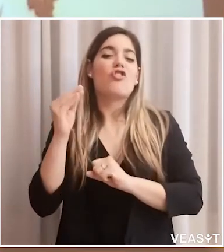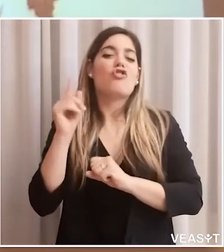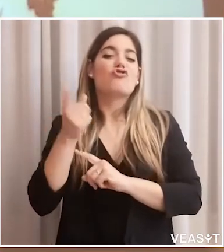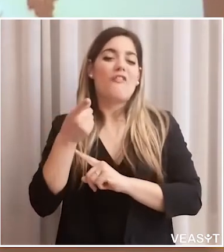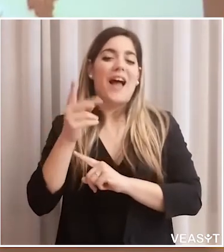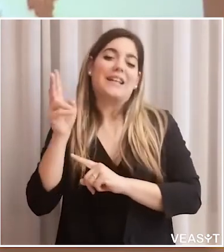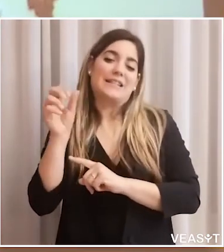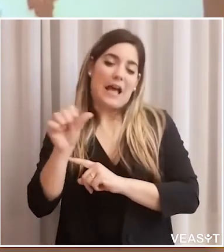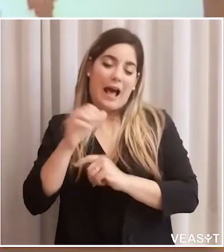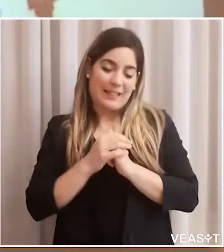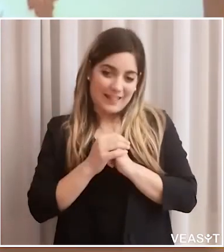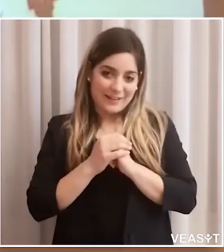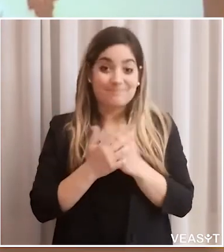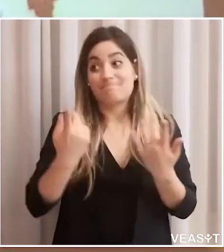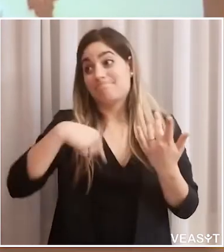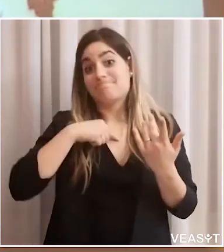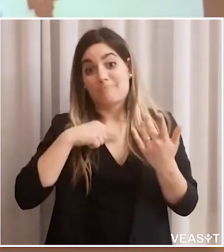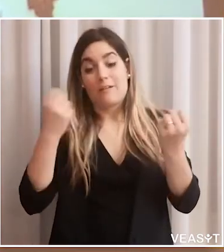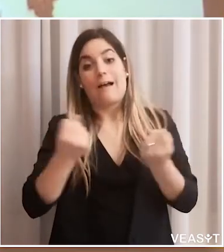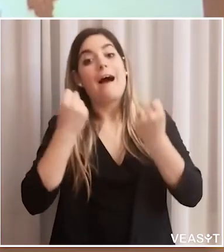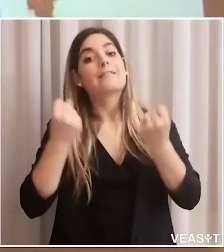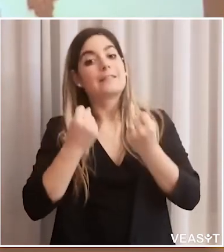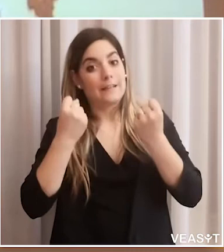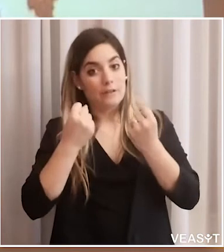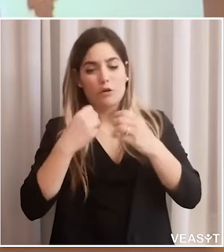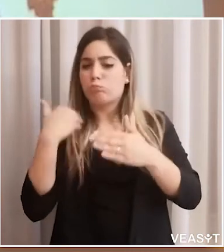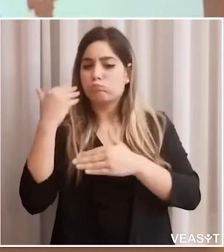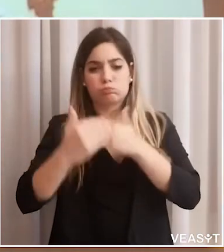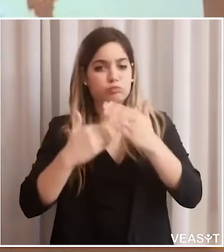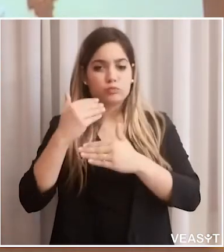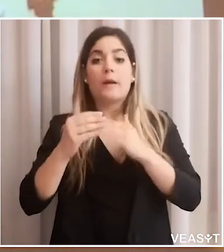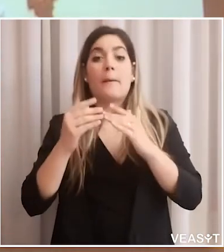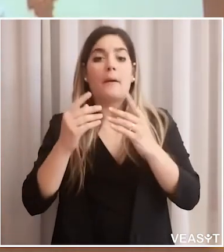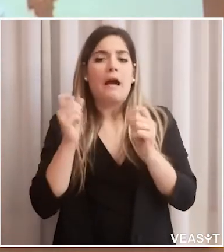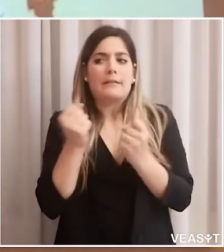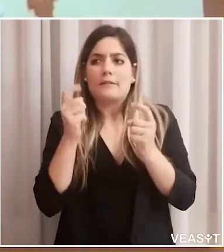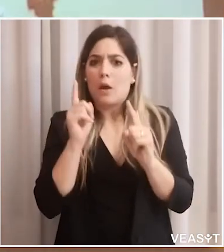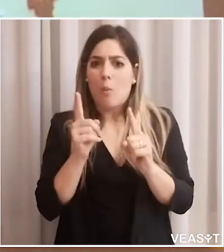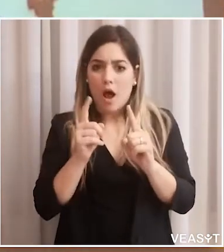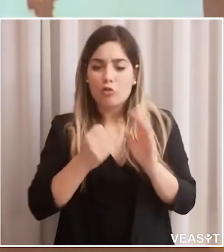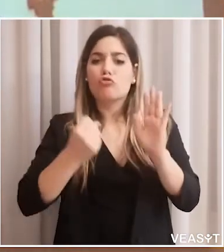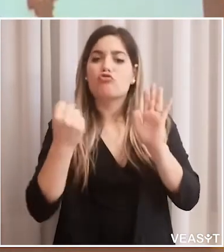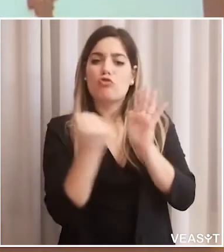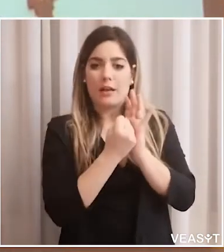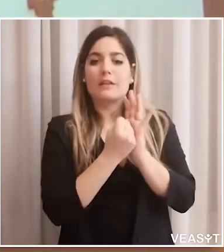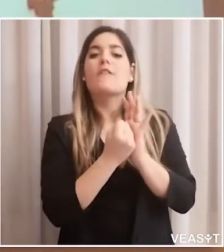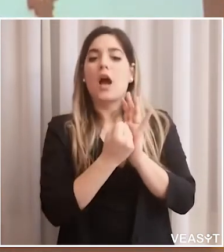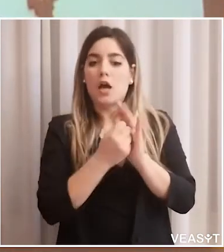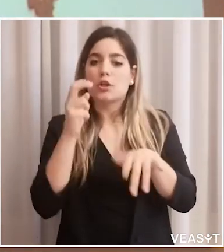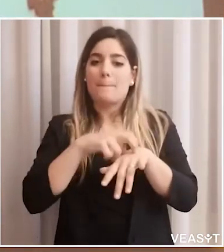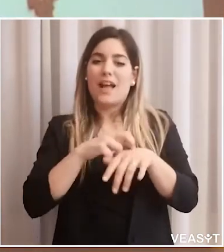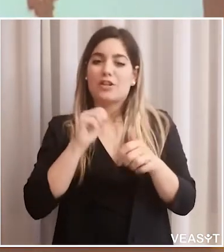dipartimento di prevenzione diretto dai dodo giornali santeri. Noi abbiamo continuato la nostra